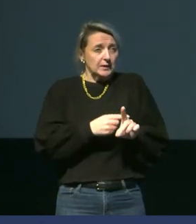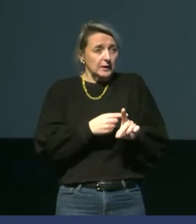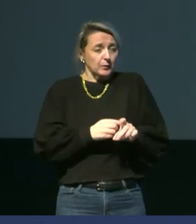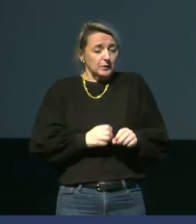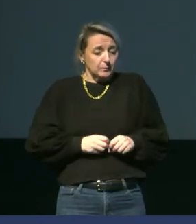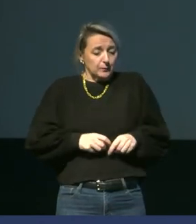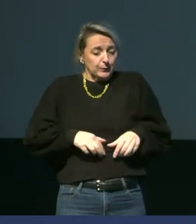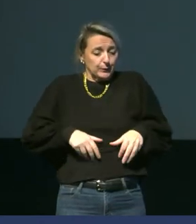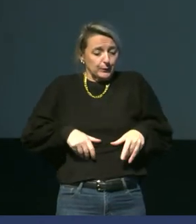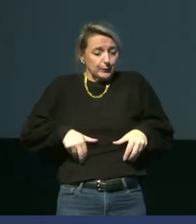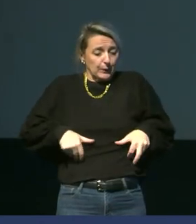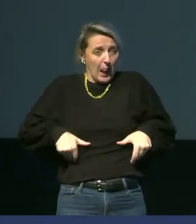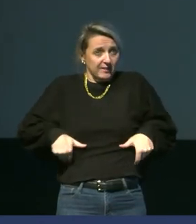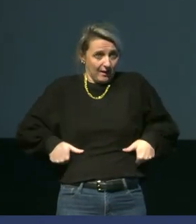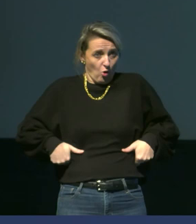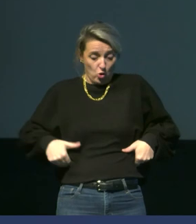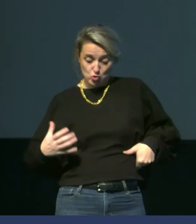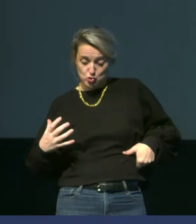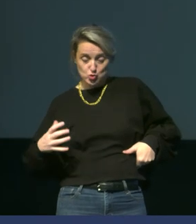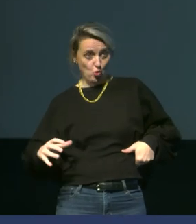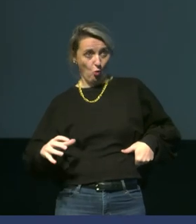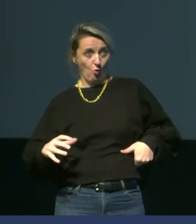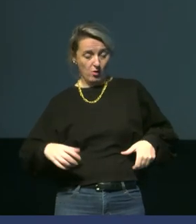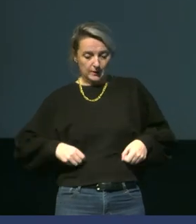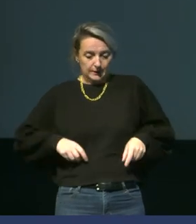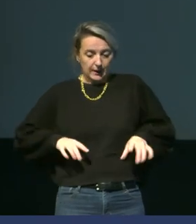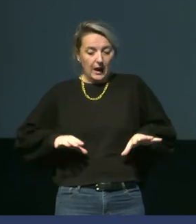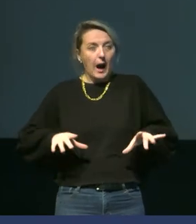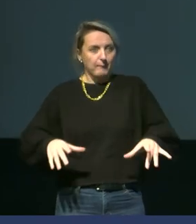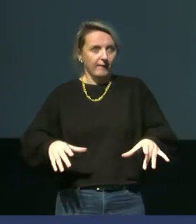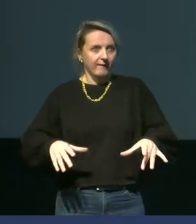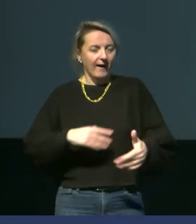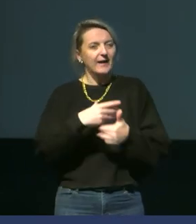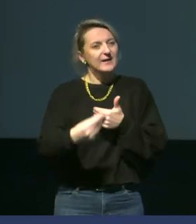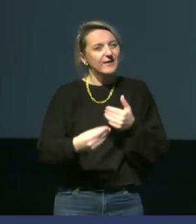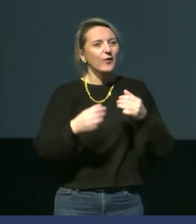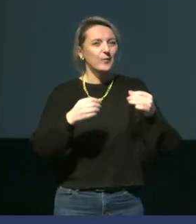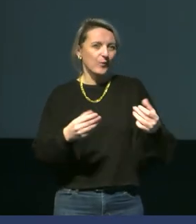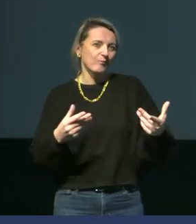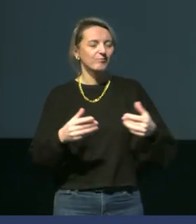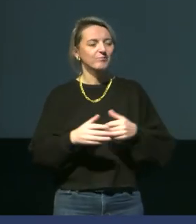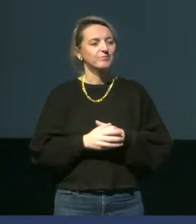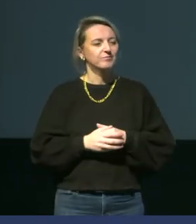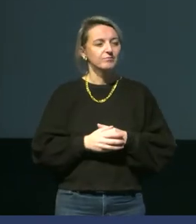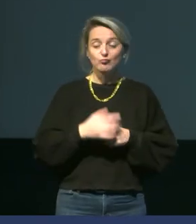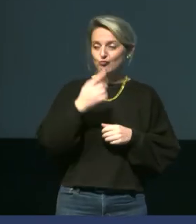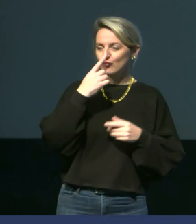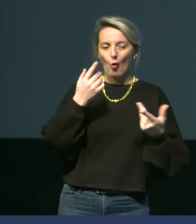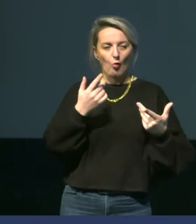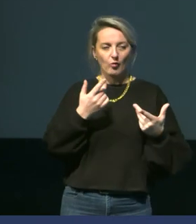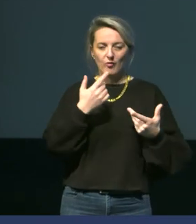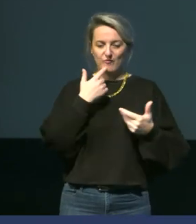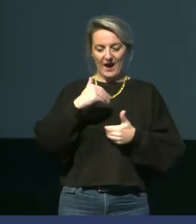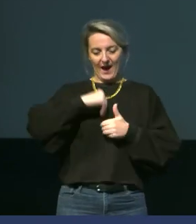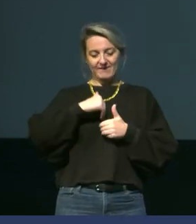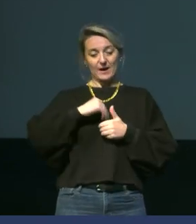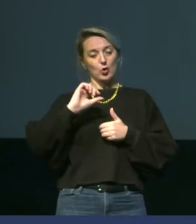réchauffer l'intérieur de leur corps et puis ensuite envoyer le flux sanguin au niveau de leur périphérie qui va induire plus de pertes de chaleur. Mais bon, ils seront chauds à l